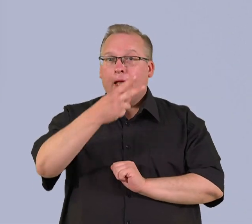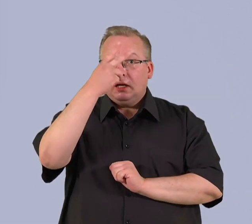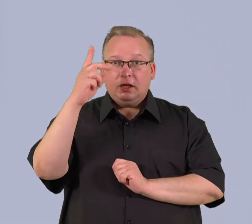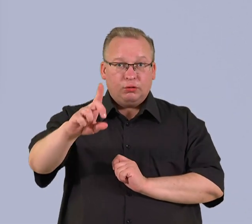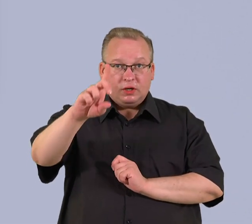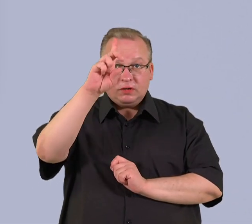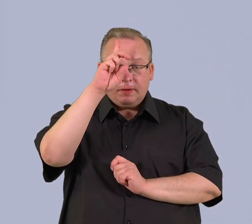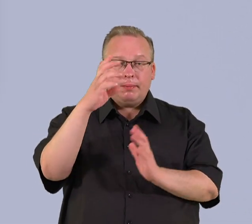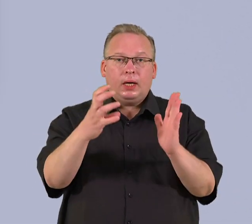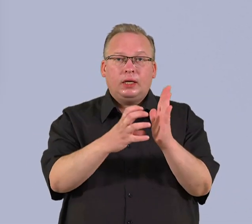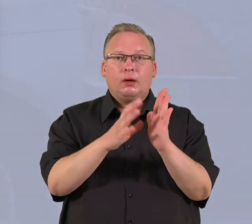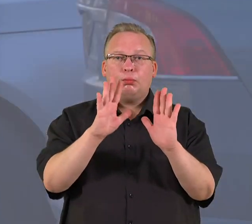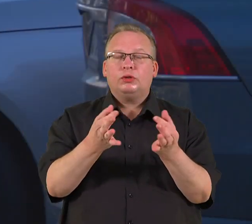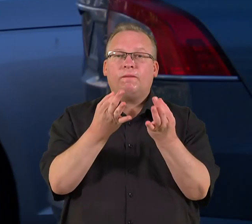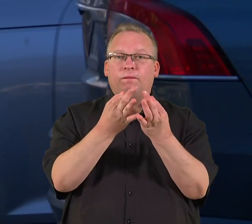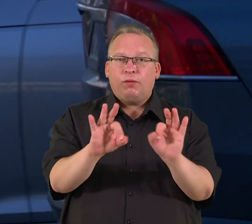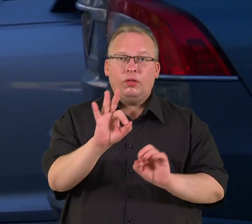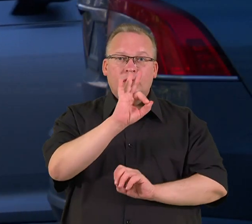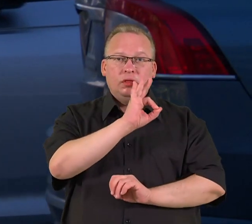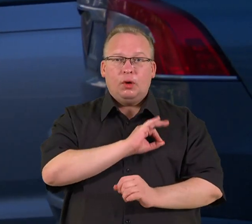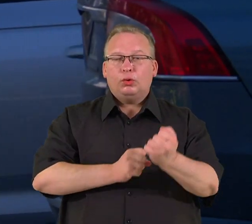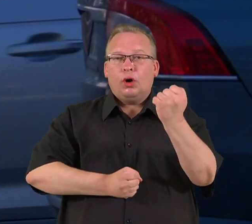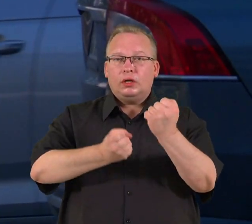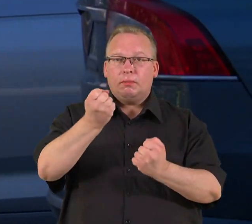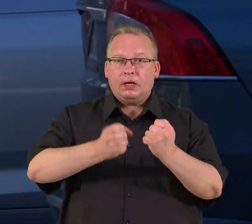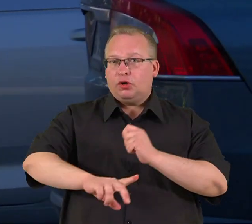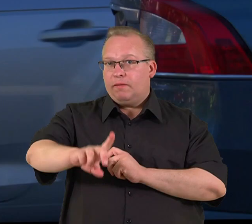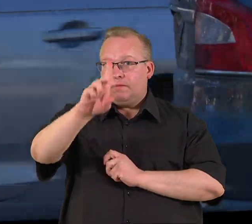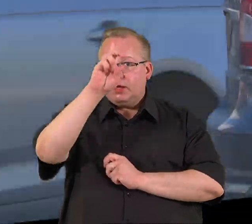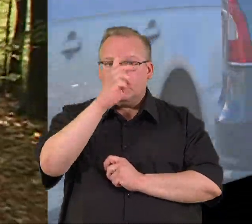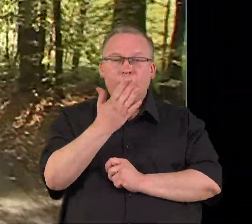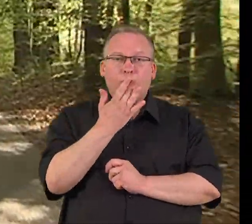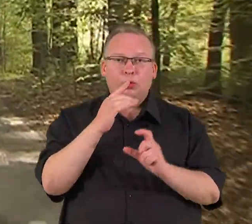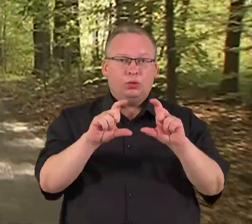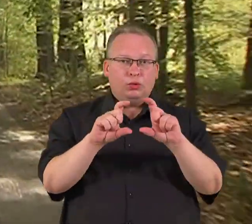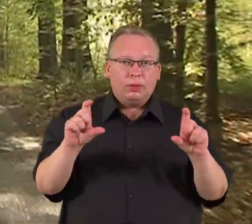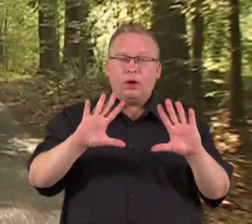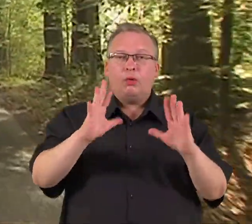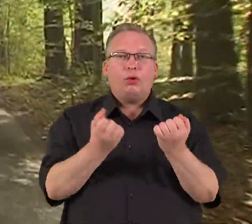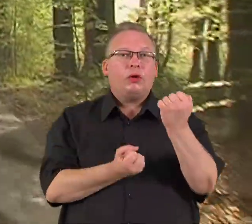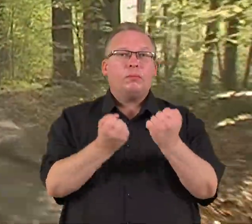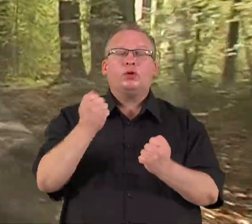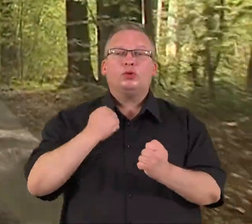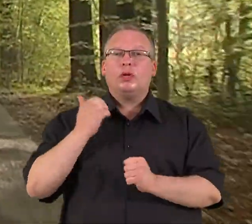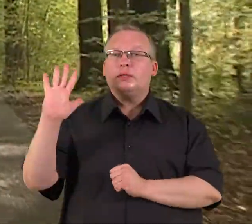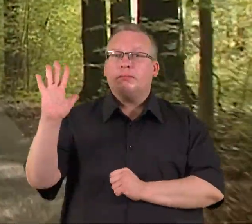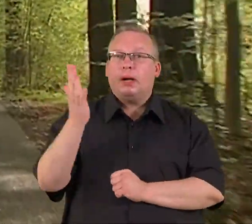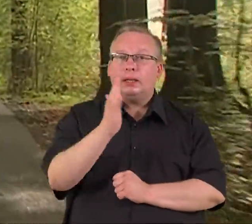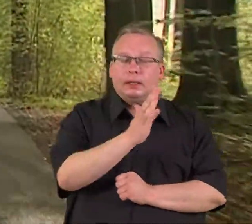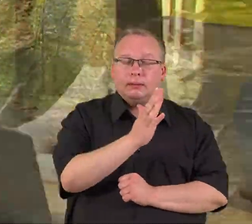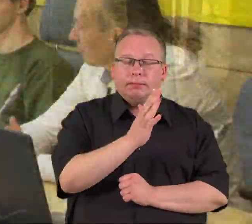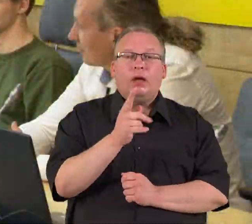valstybės gerba bus leidžiama naudoti ant transporto priemonių valstybinių numerių. Kokius miškus turėsime ateityje?